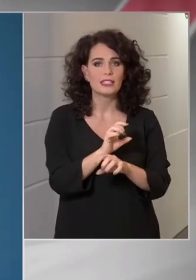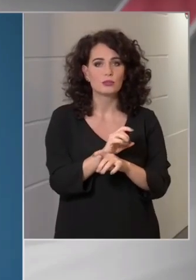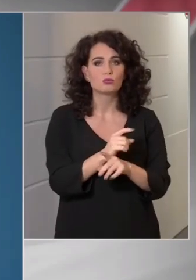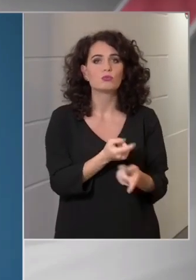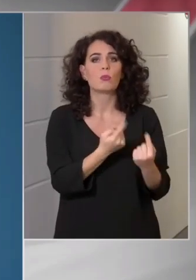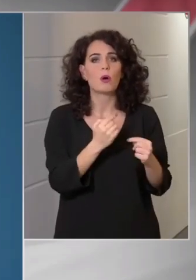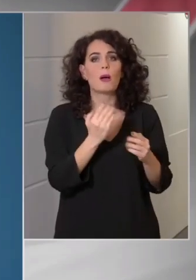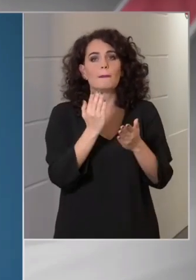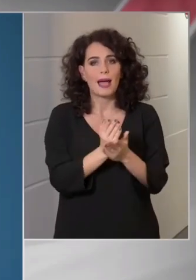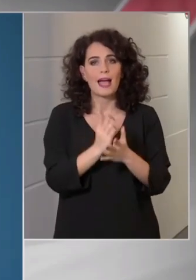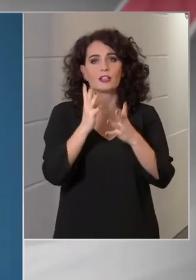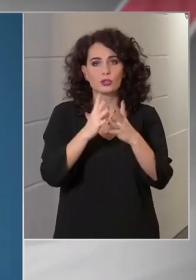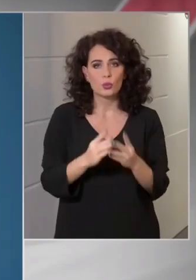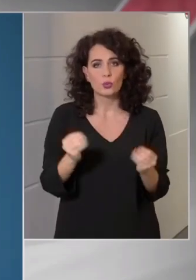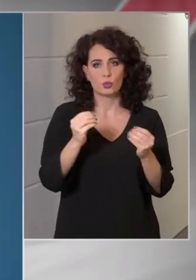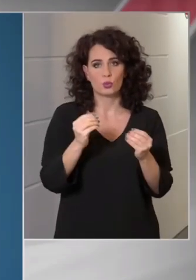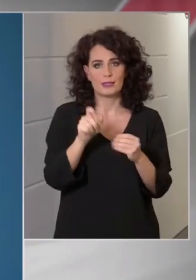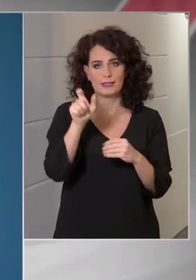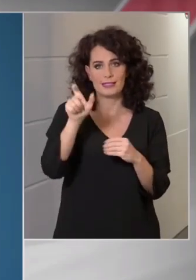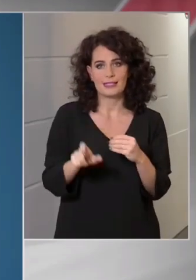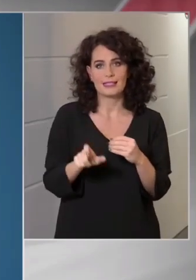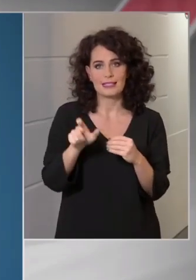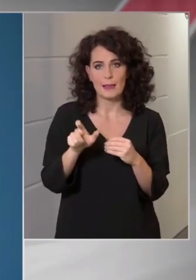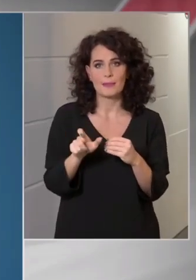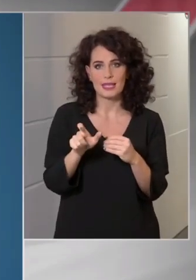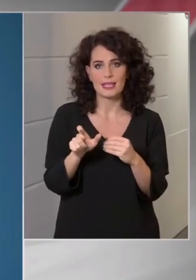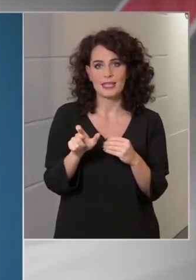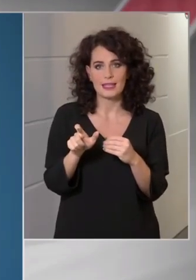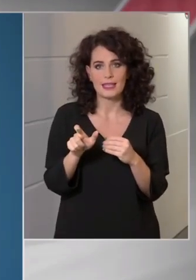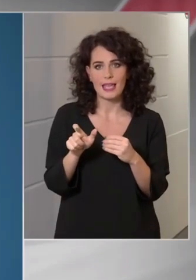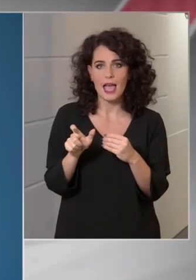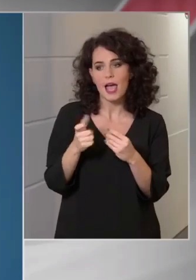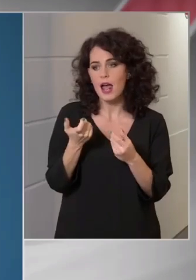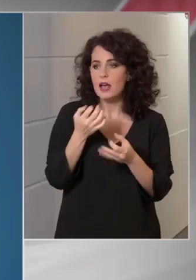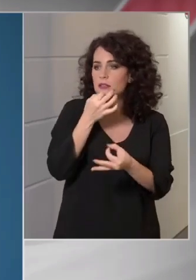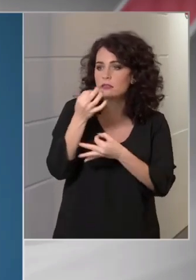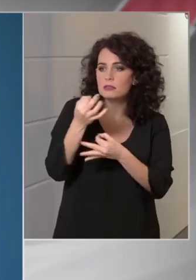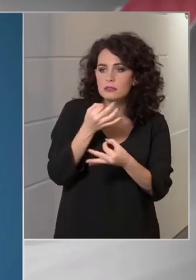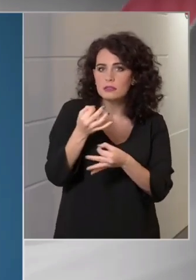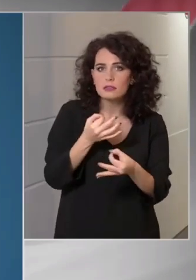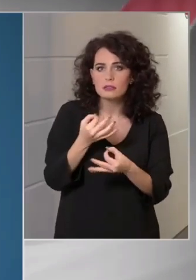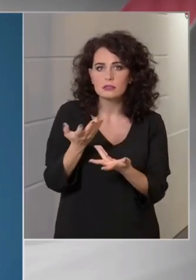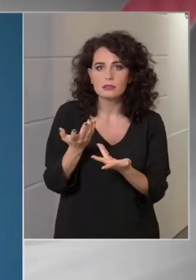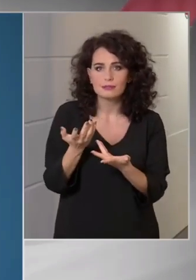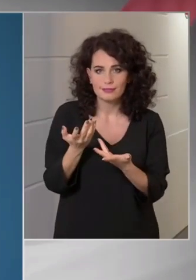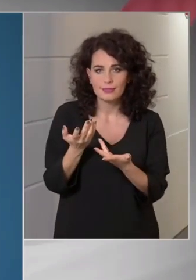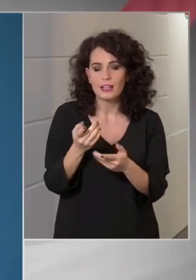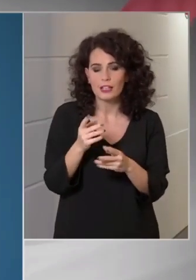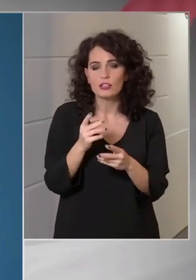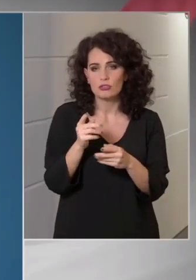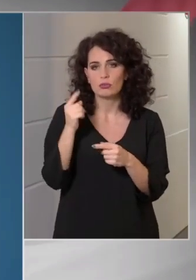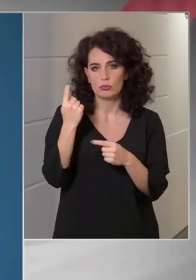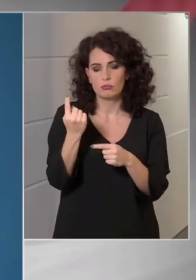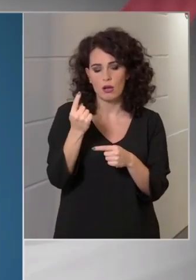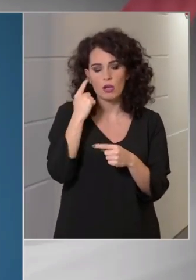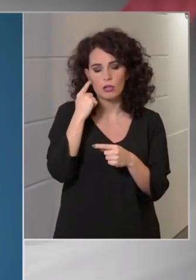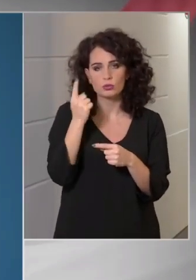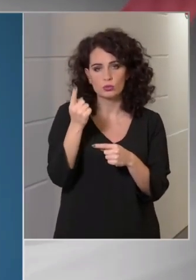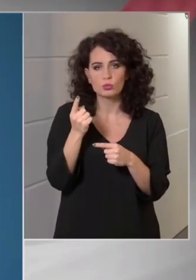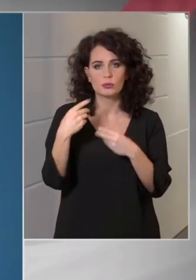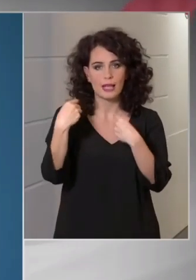már meggyógyult személlyel folytasson egy kis beszélgetést, és akkor el fogja neki mondani